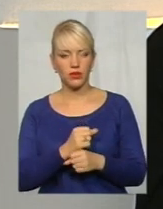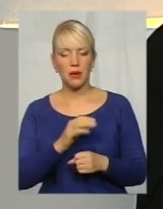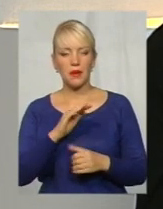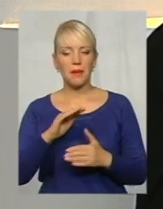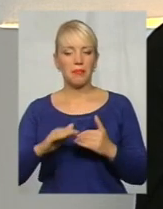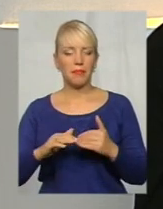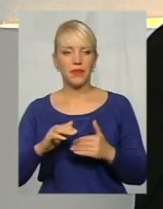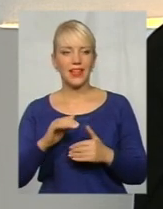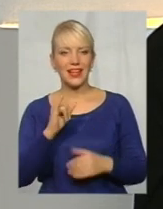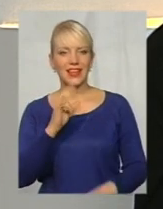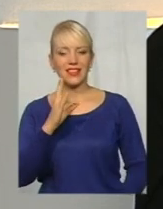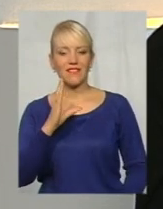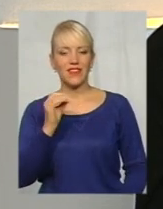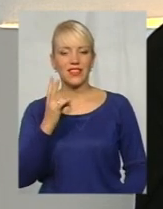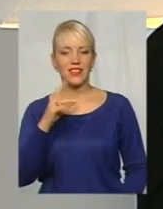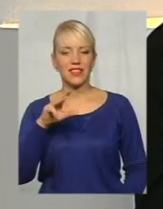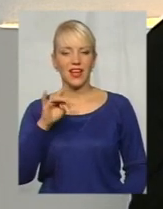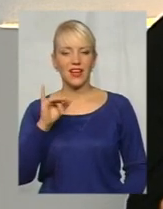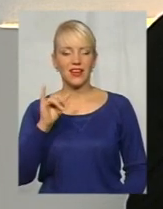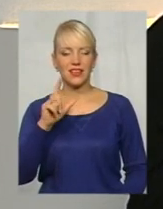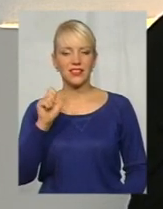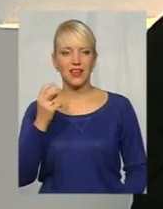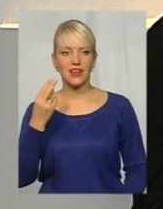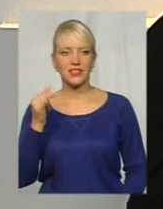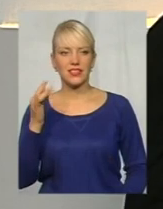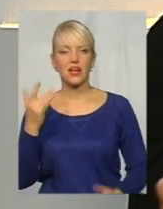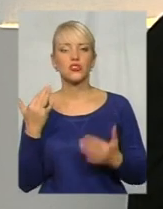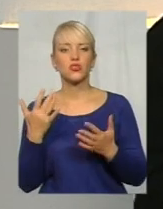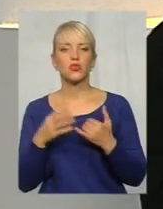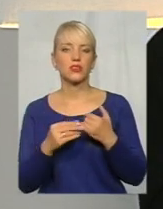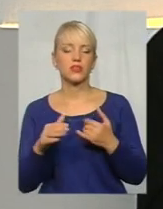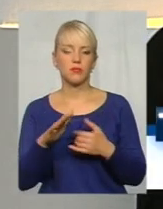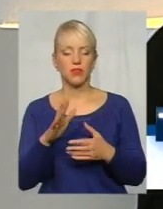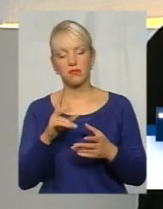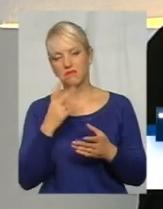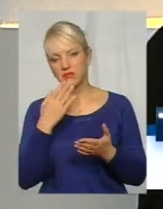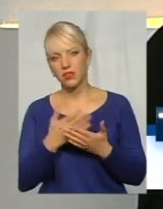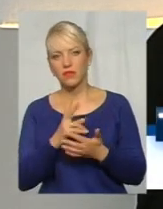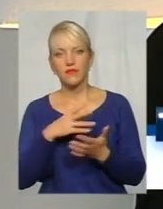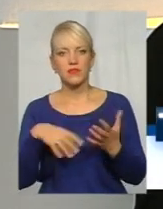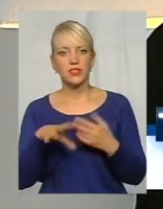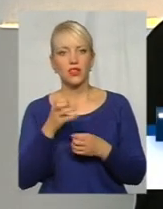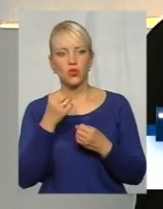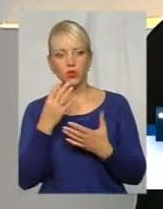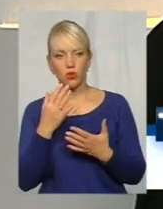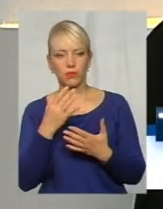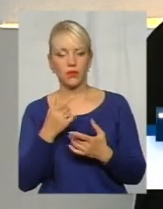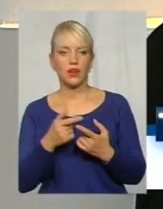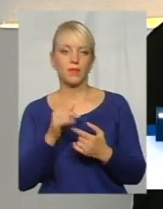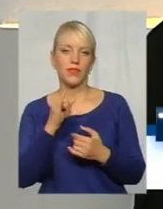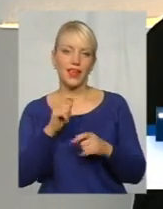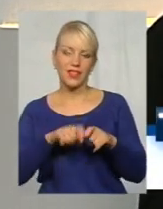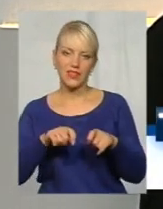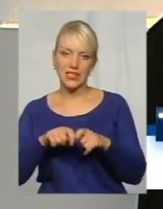приводом інвентаризації було, скільки, взагалі, є землі? Ну, мені, начебто, все добре під приводом. Ну, інвентаризація, це ж добре. Так, все